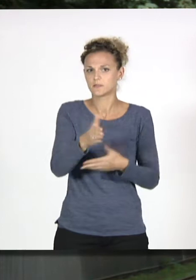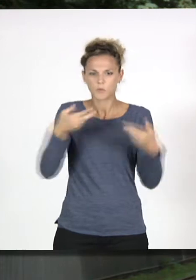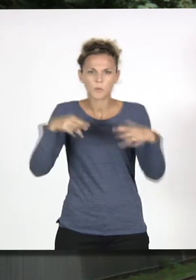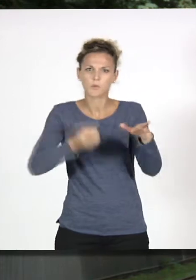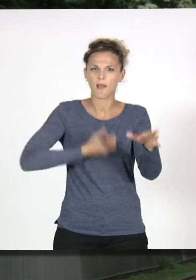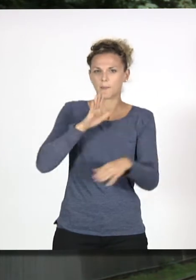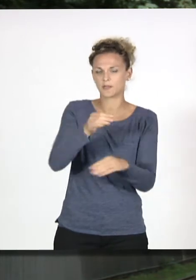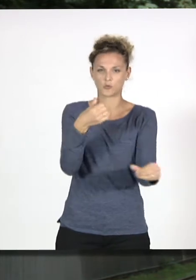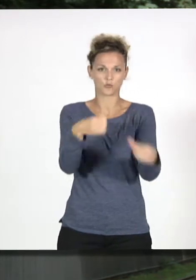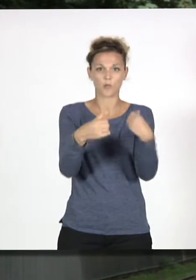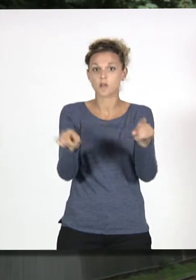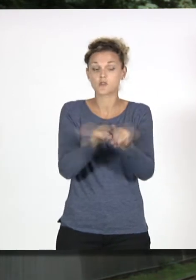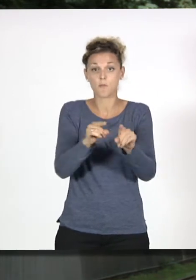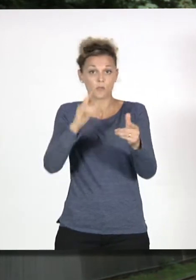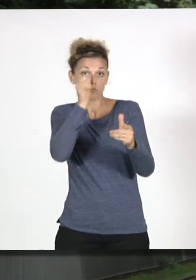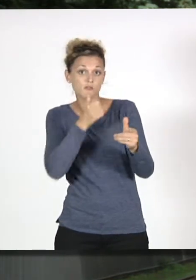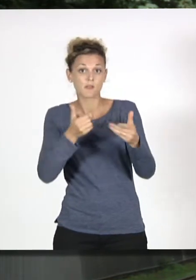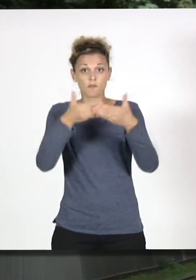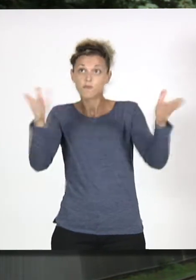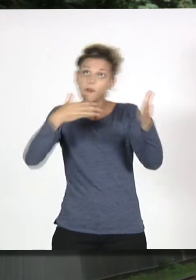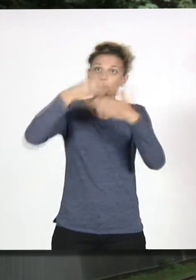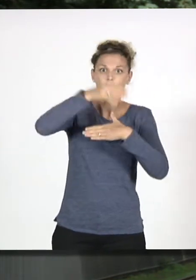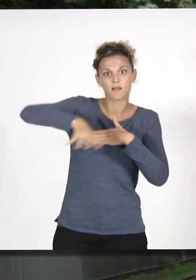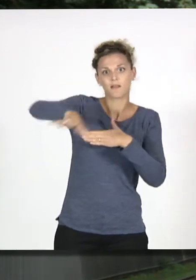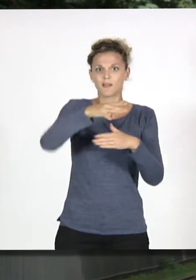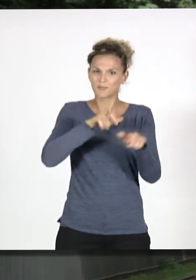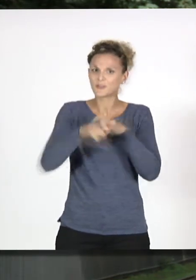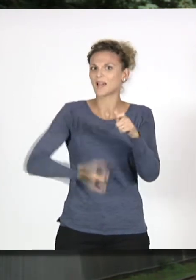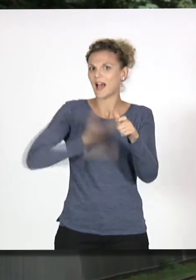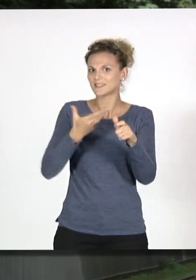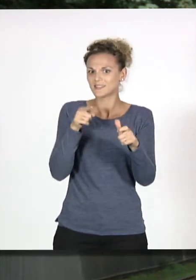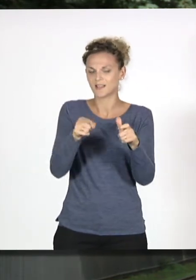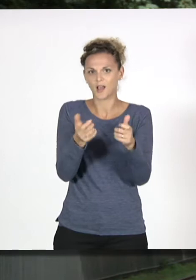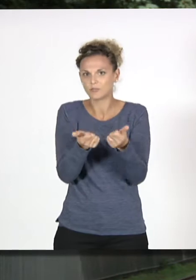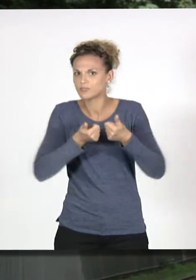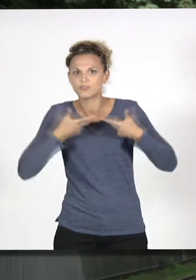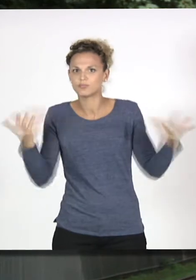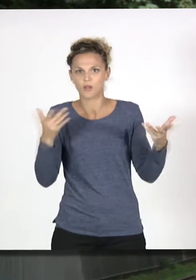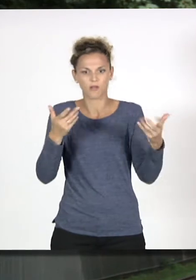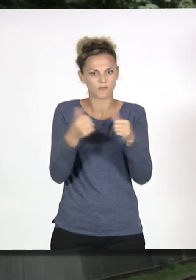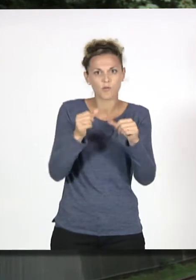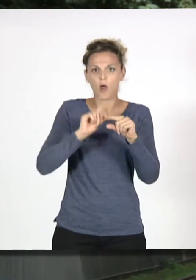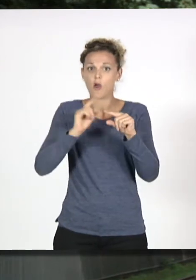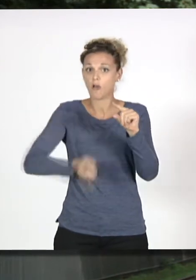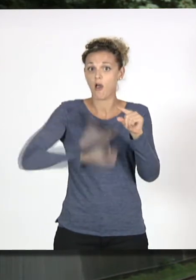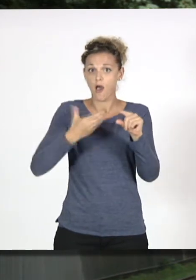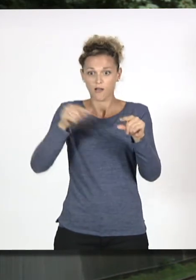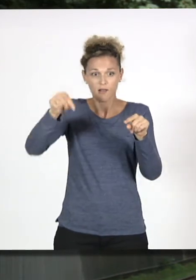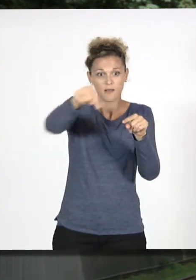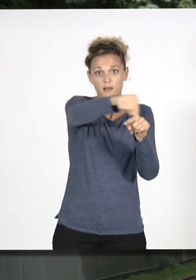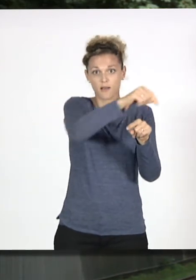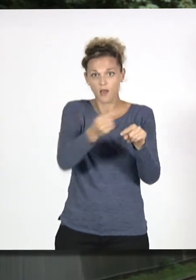sur le street art contemporain, comme un musée à ciel ouvert qu'on pourra faire avec des artistes qui laisseront un certain nombre d'œuvres dans l'espace